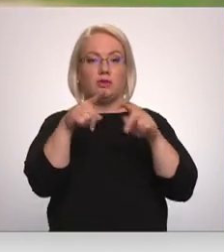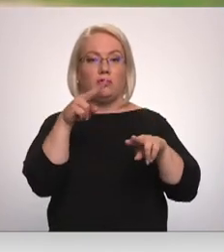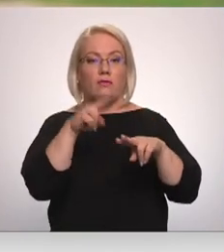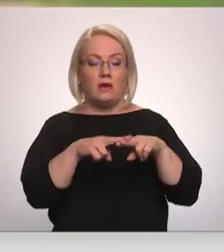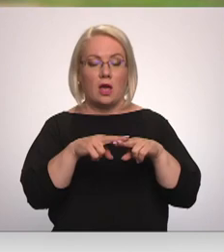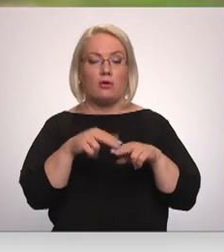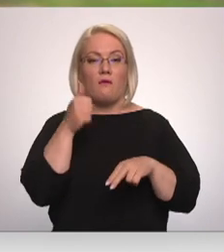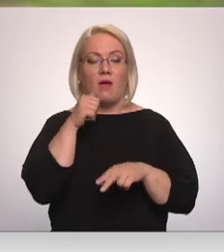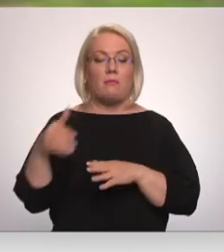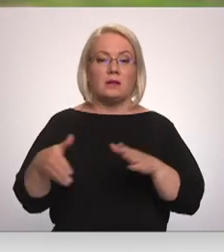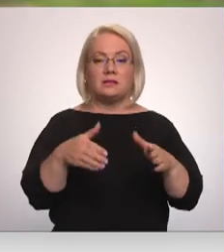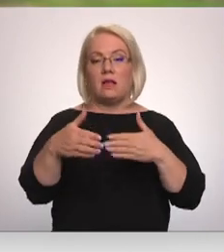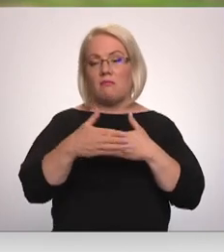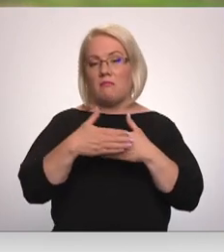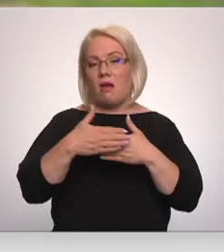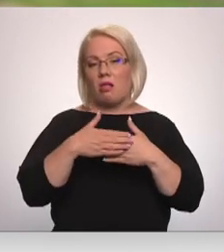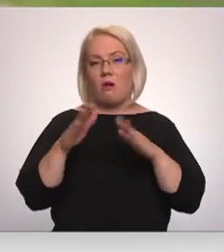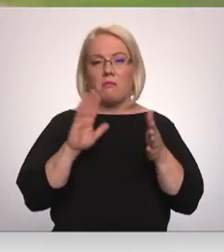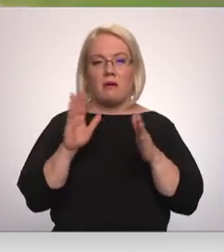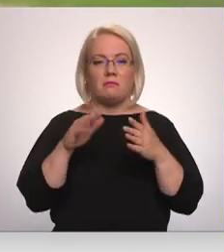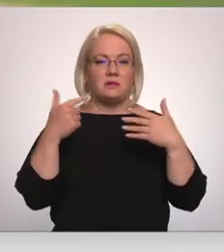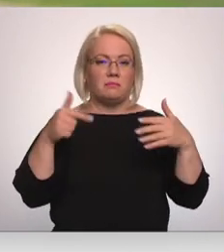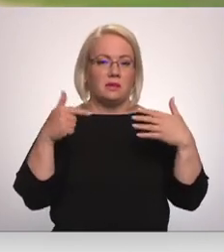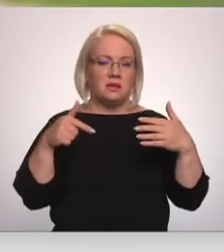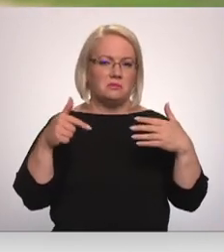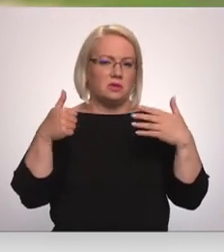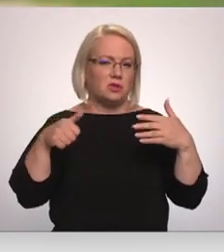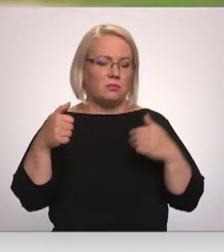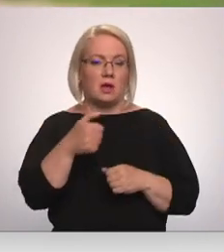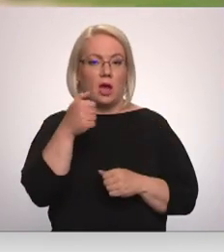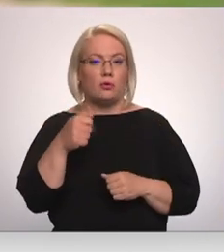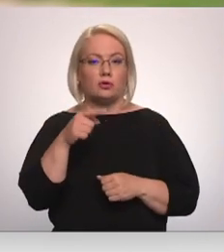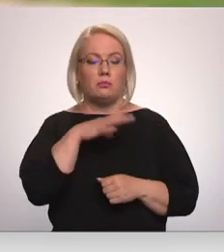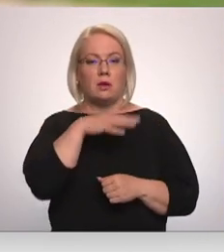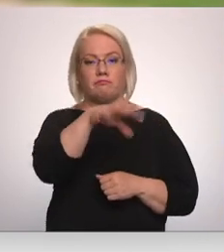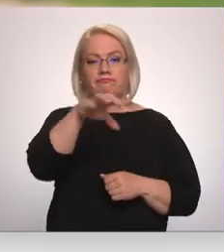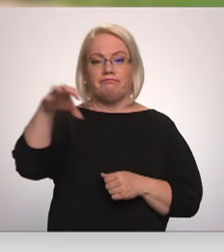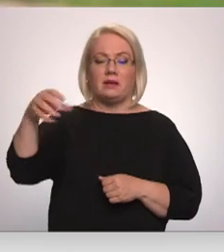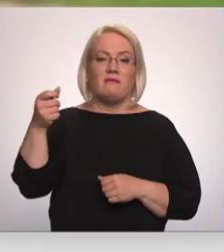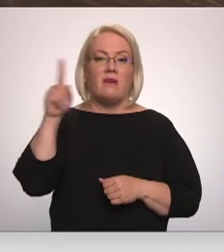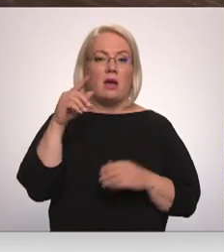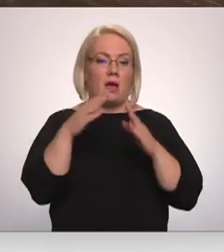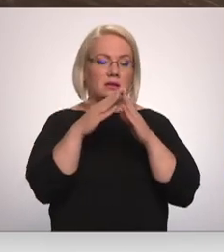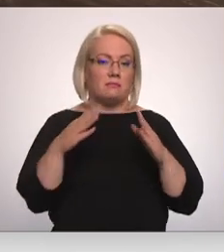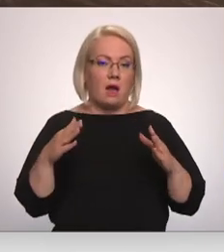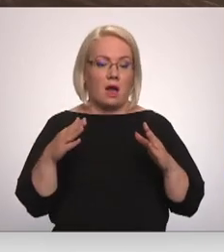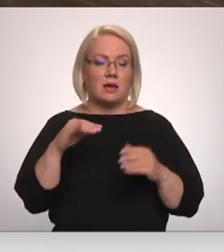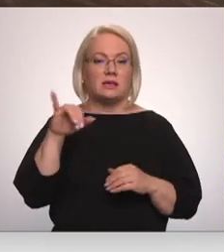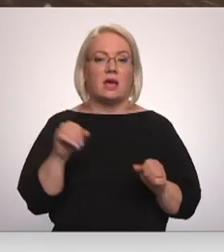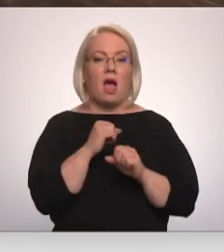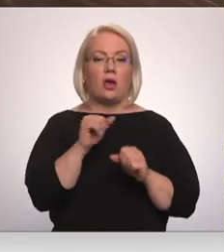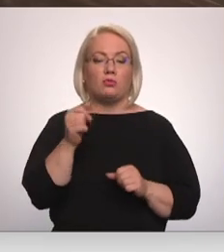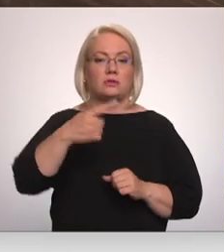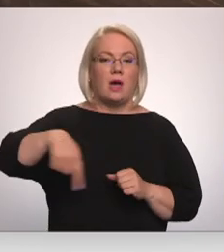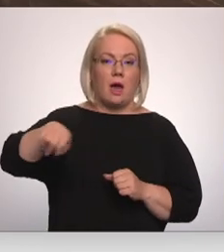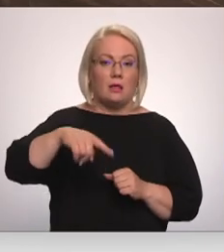malo, vēl kaut kādos 70-70 gados, tur bija vairākas mājiņas līdz Jāņu salai. Ekonoma geogrāfis Jānis